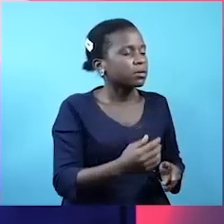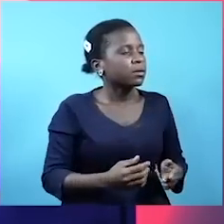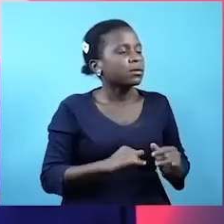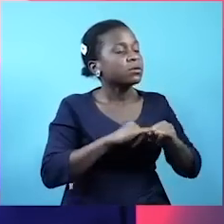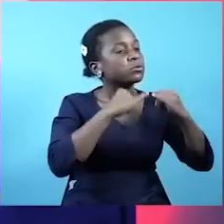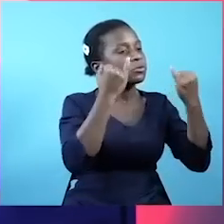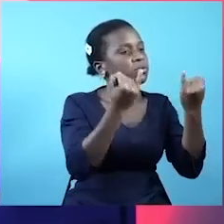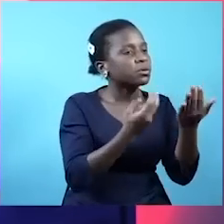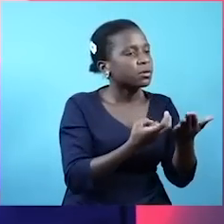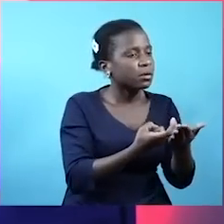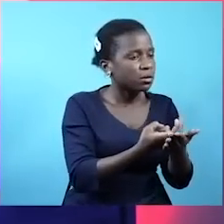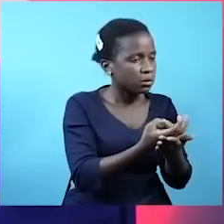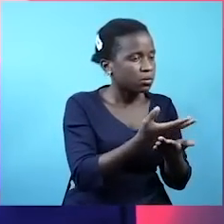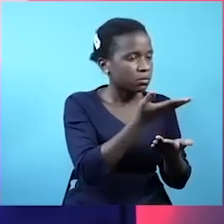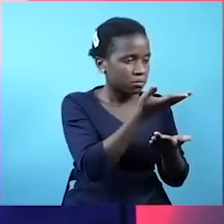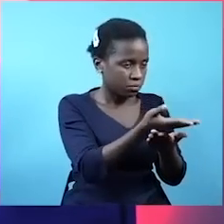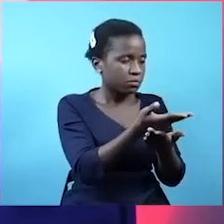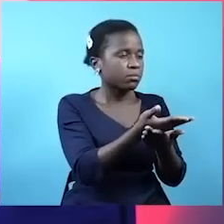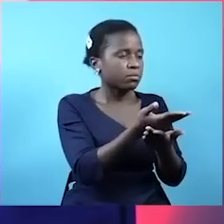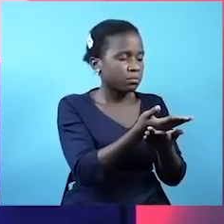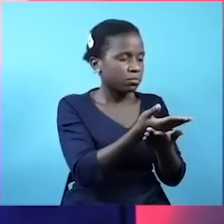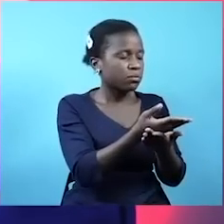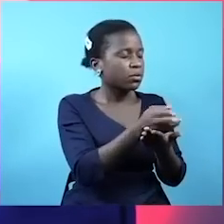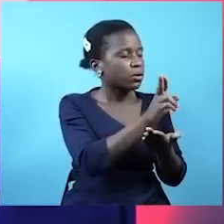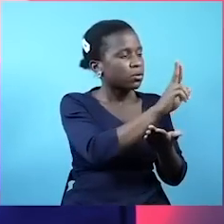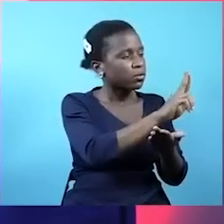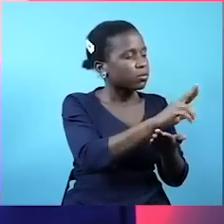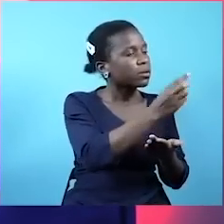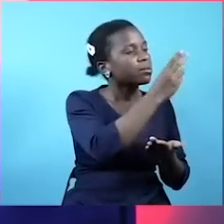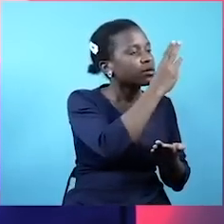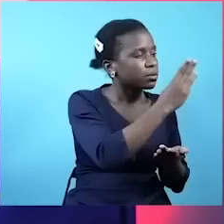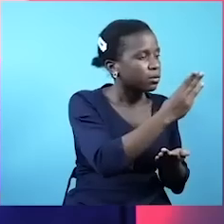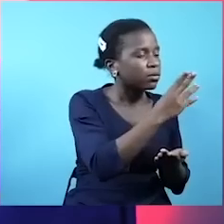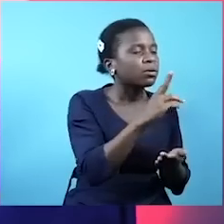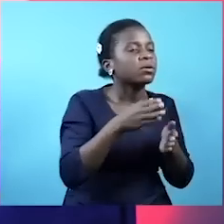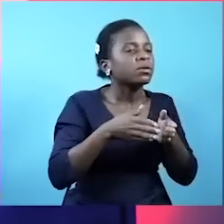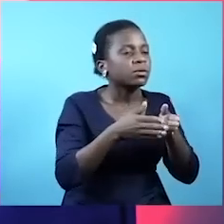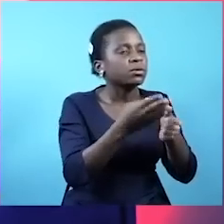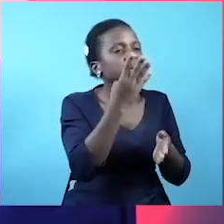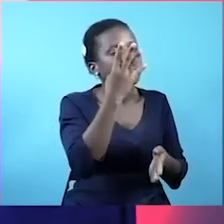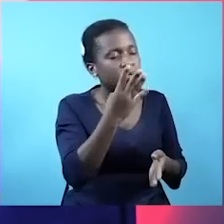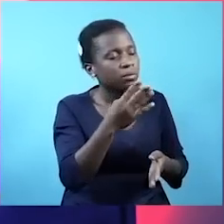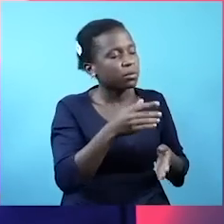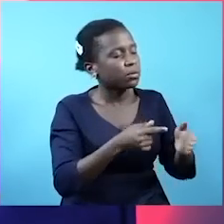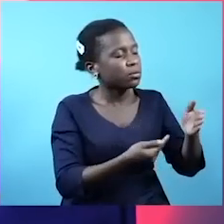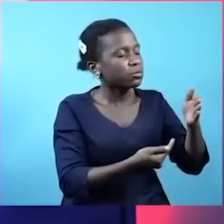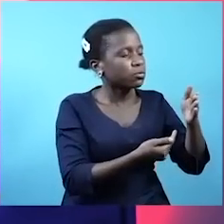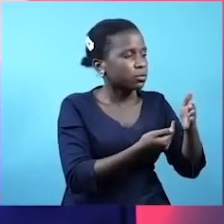Ukiangalia roti namba tatu. Na roti namba nne. Kipande cha kutoka Makutopora,